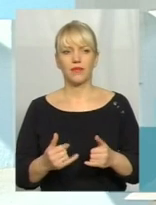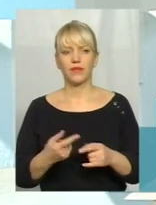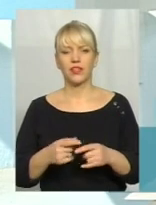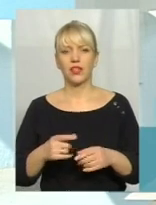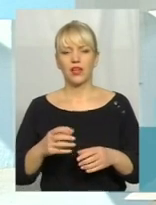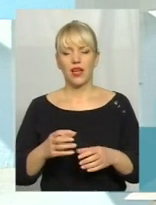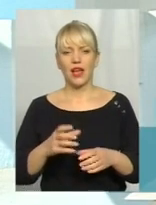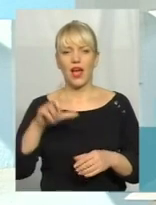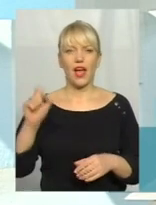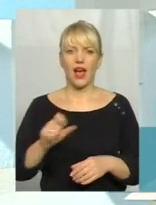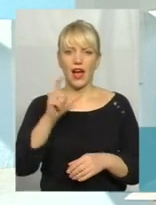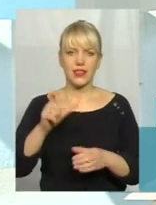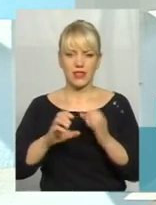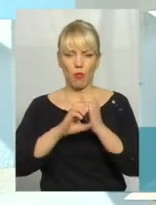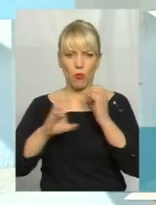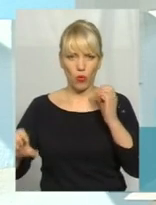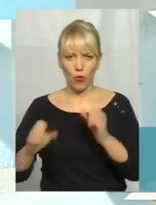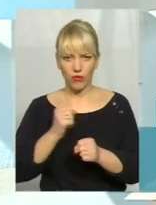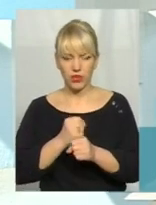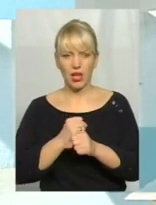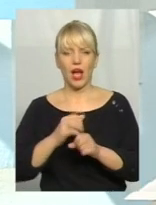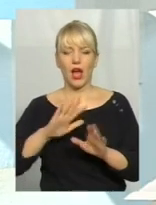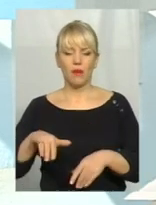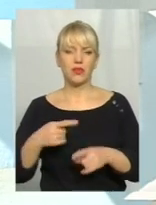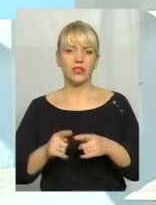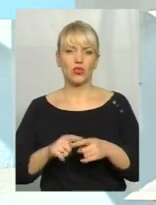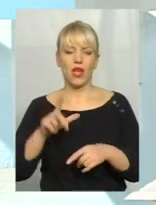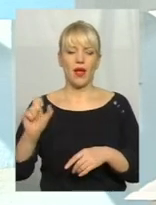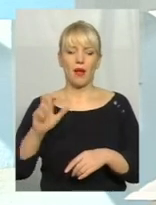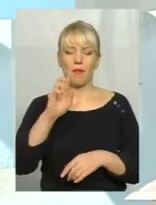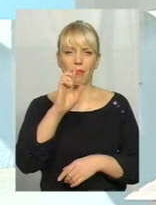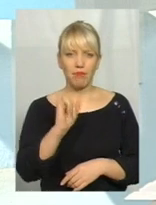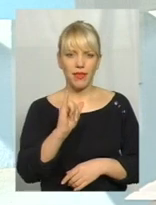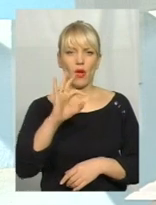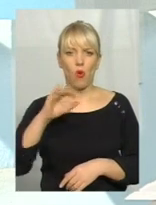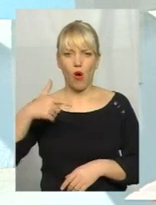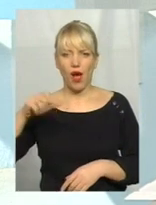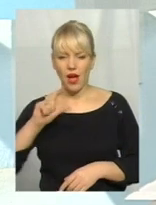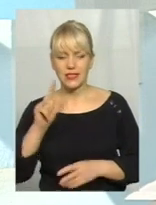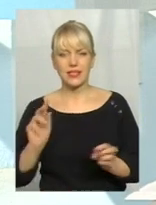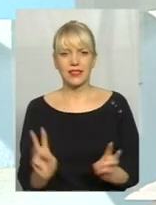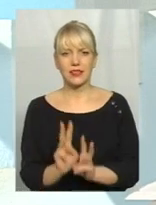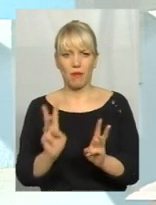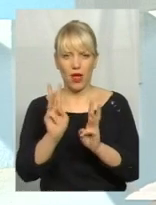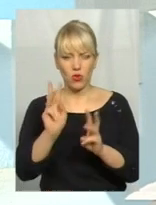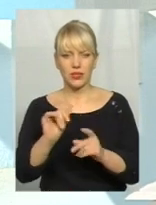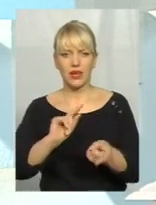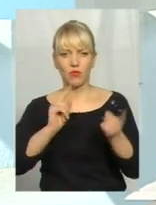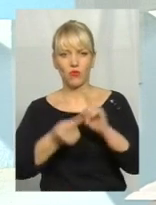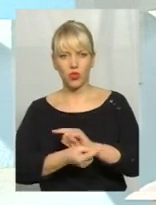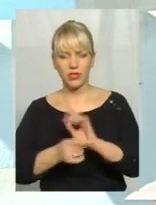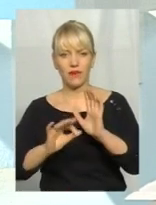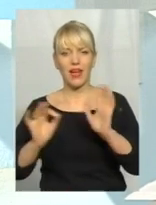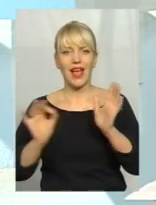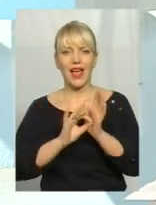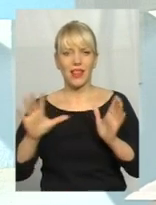рідні такий газопровід. Після того газ спалюється, Біогаз спалюється, утворюється електроенергію, і потім